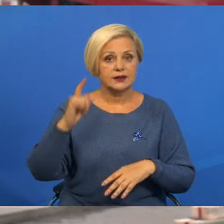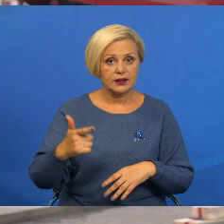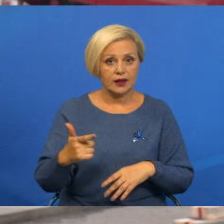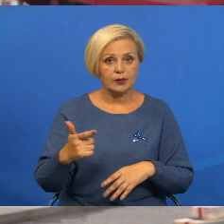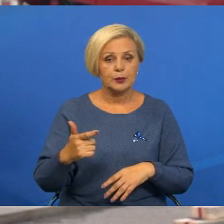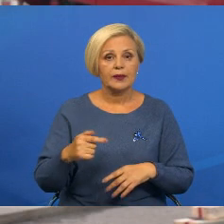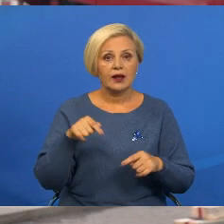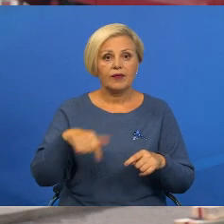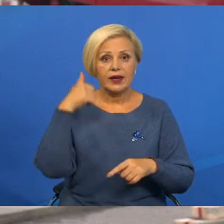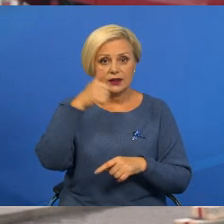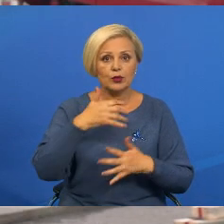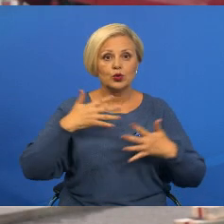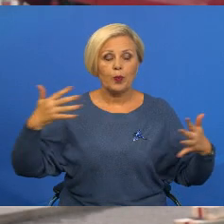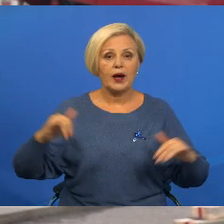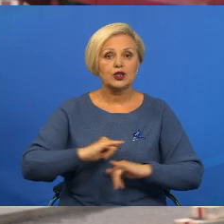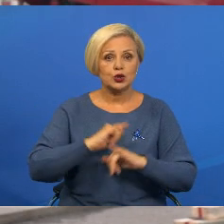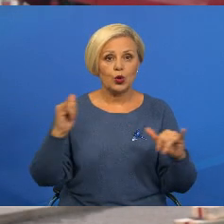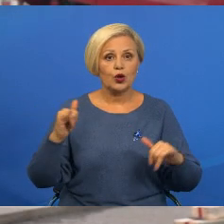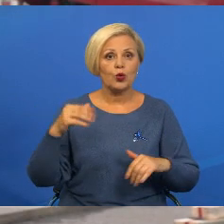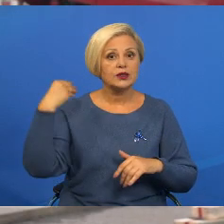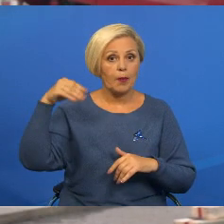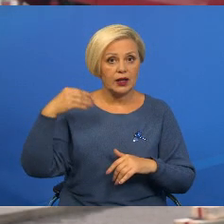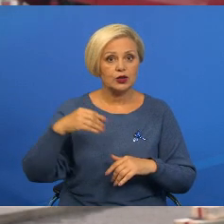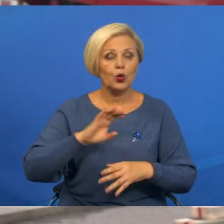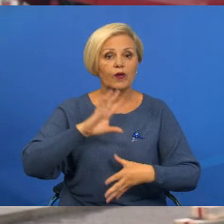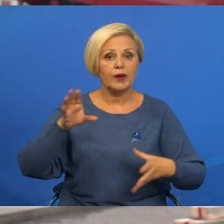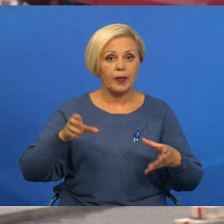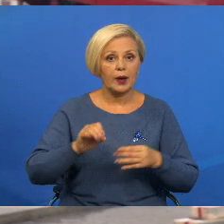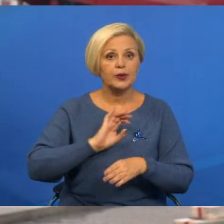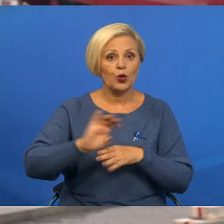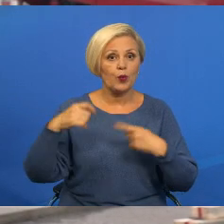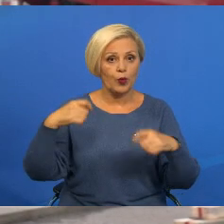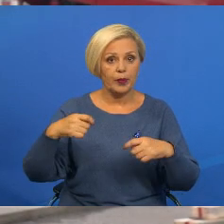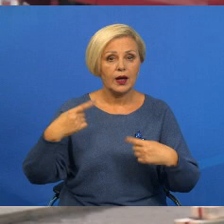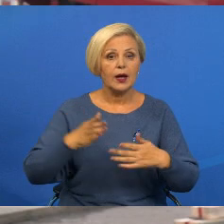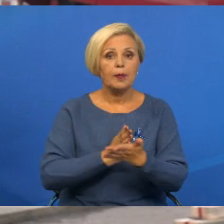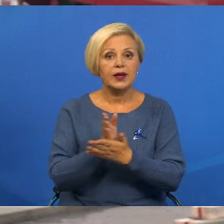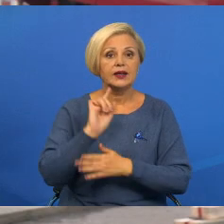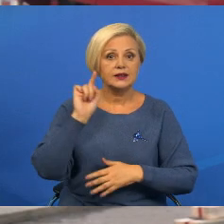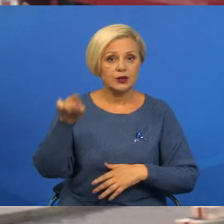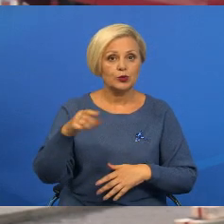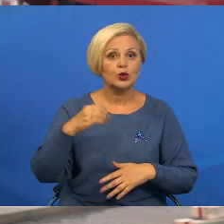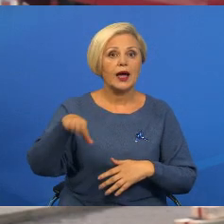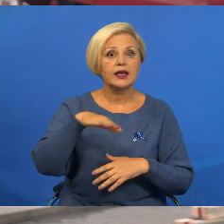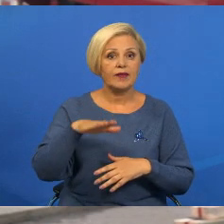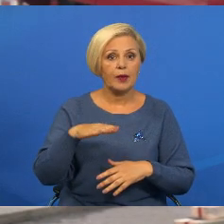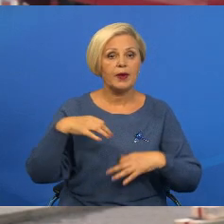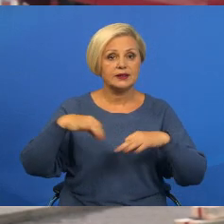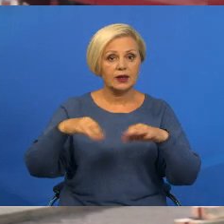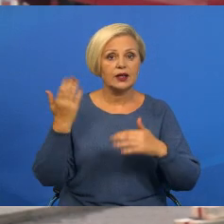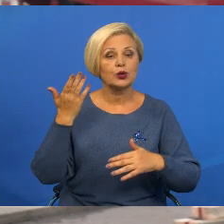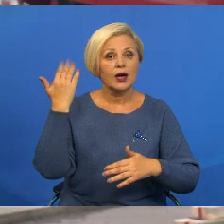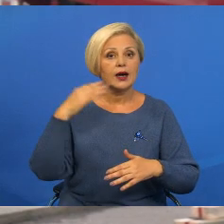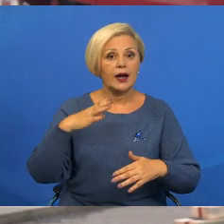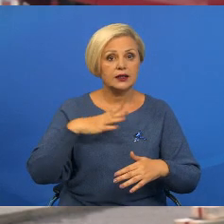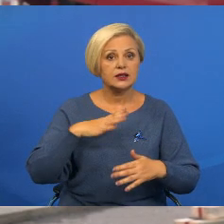В текущем году большой рост у нас в Молдову по объемам продаж. Мы переориентируем туда европейские машины, которые были